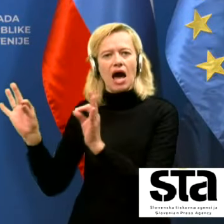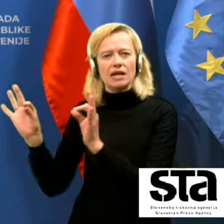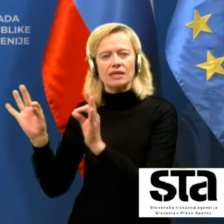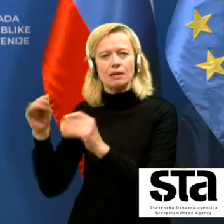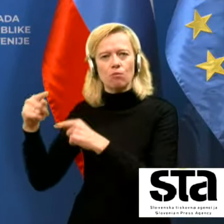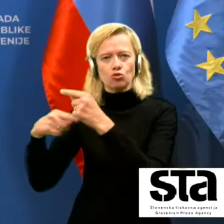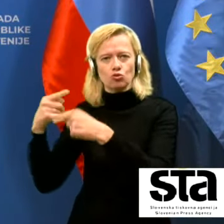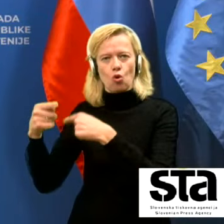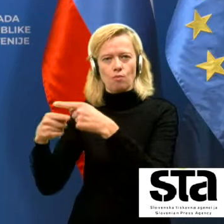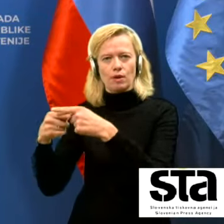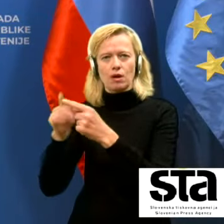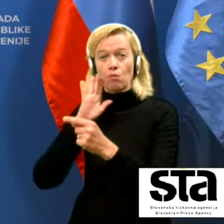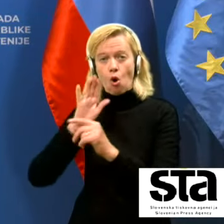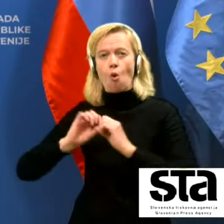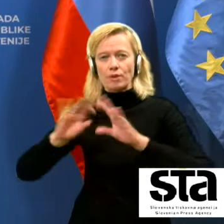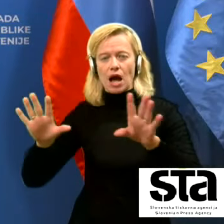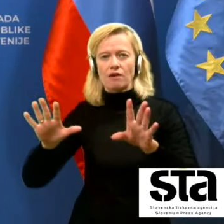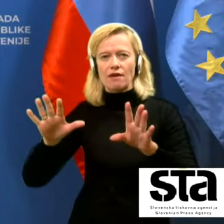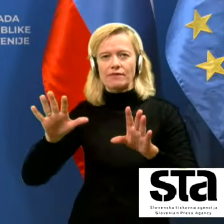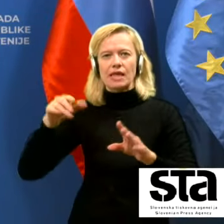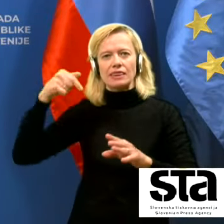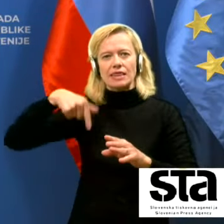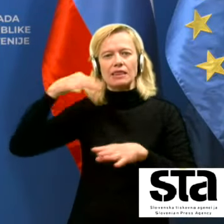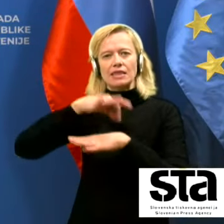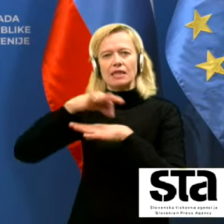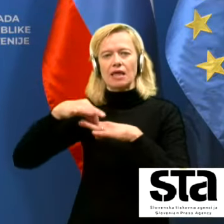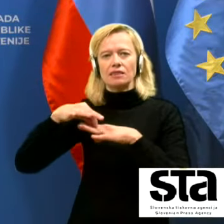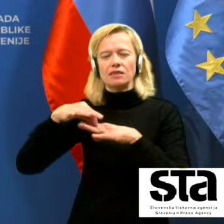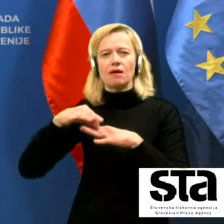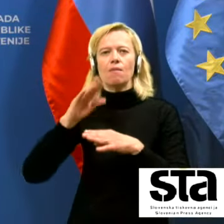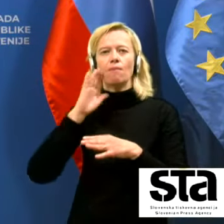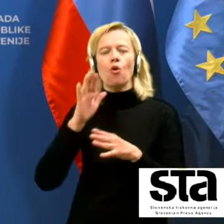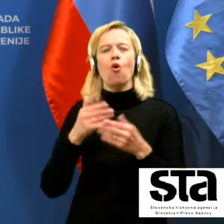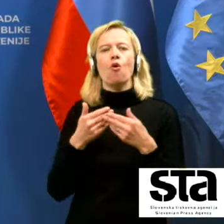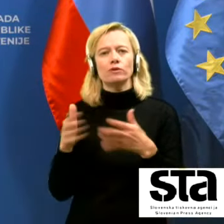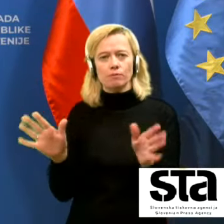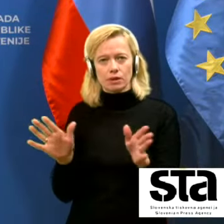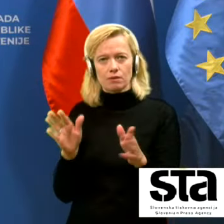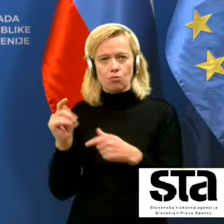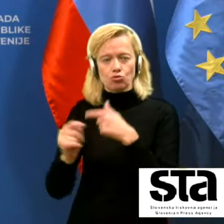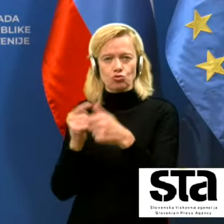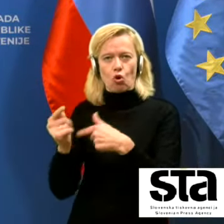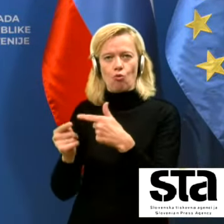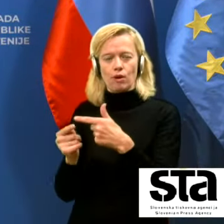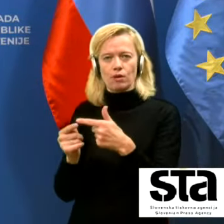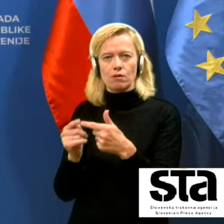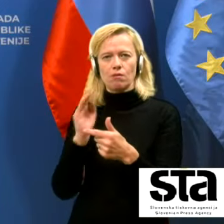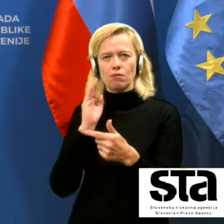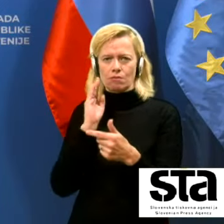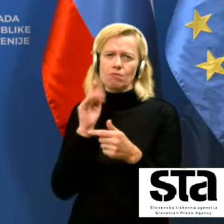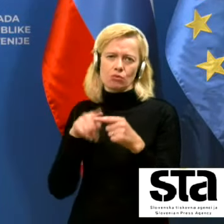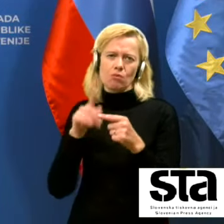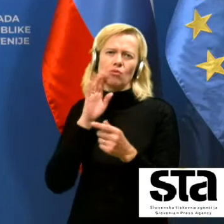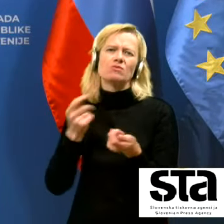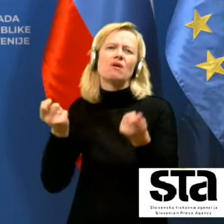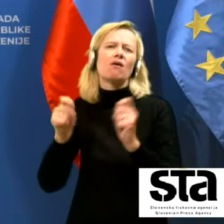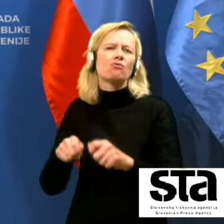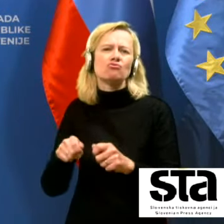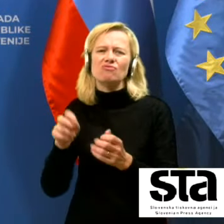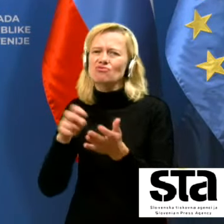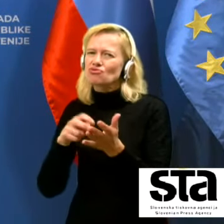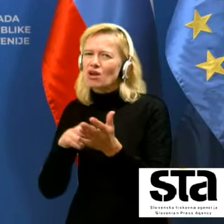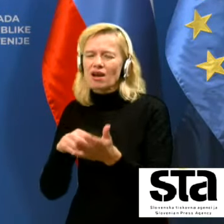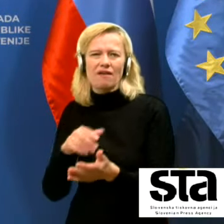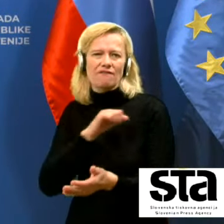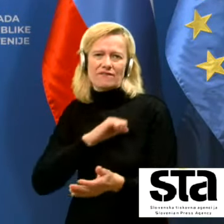v tem tednu, bo, se pravi, odprt postopek, bo zaključen zelo verjetno šele v februarju.